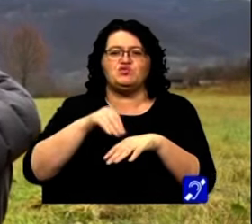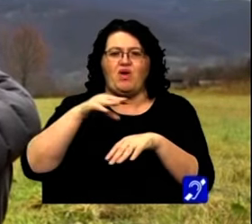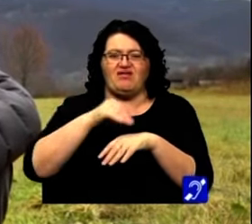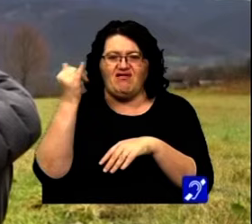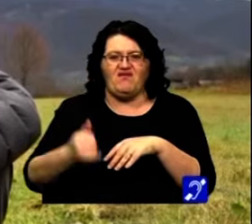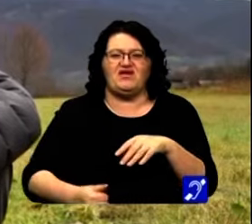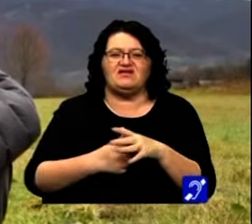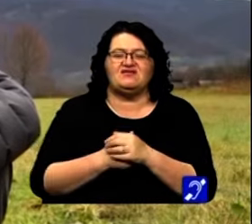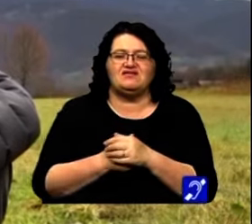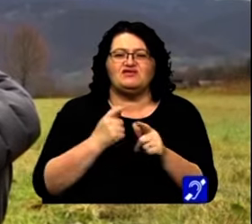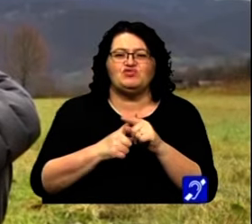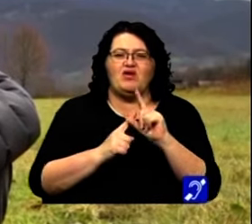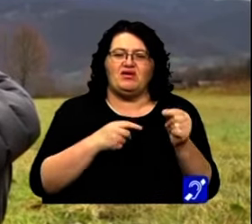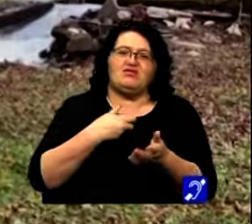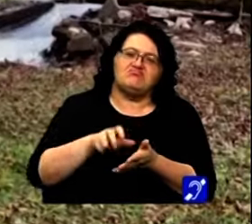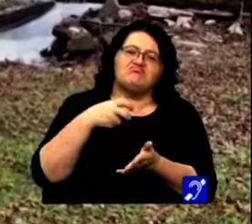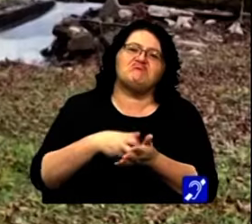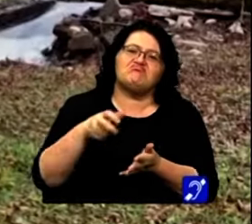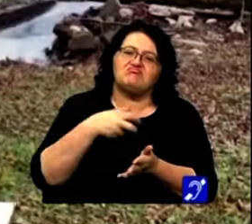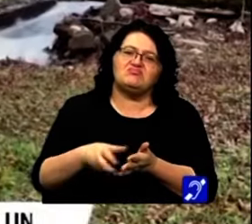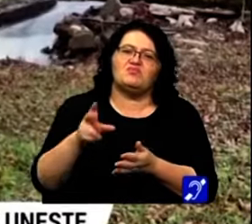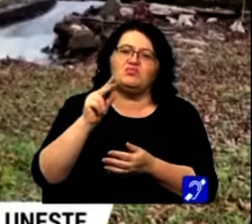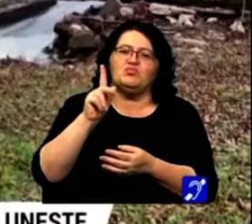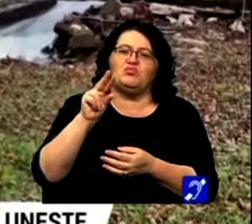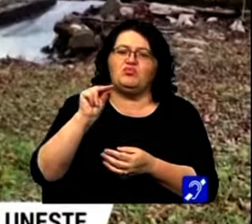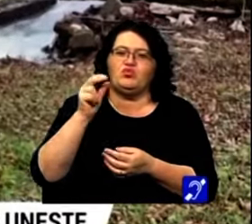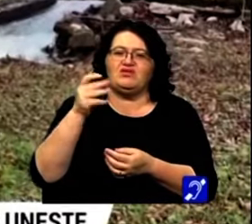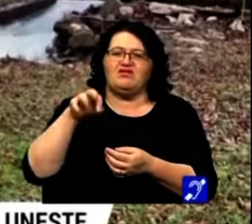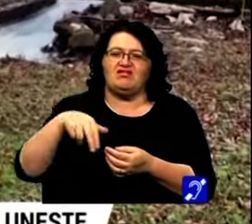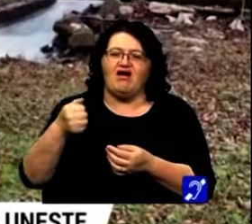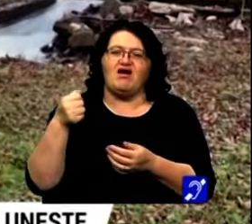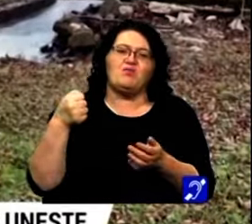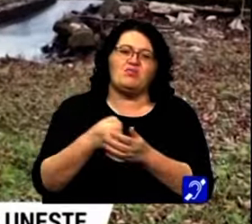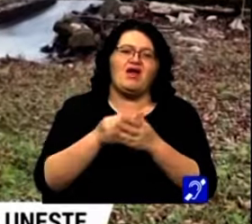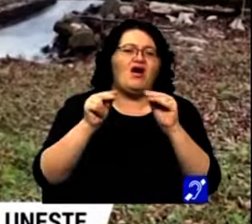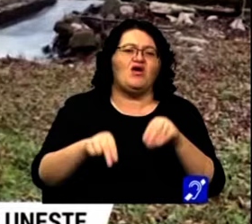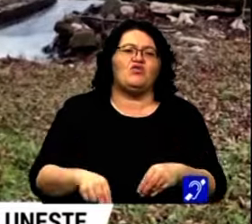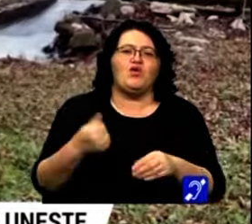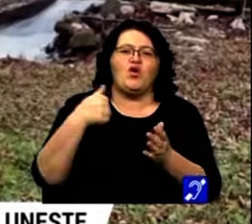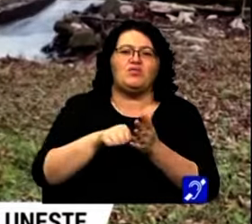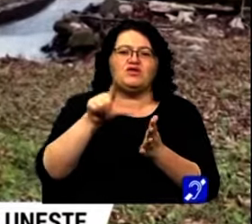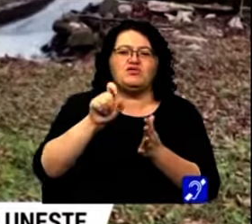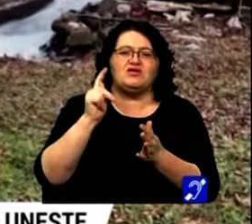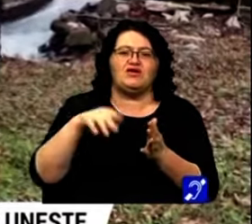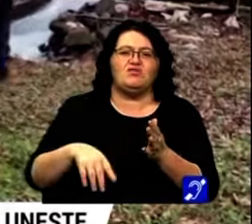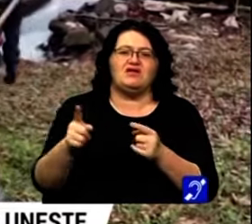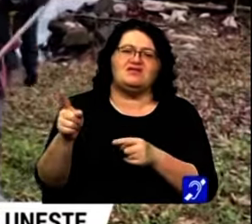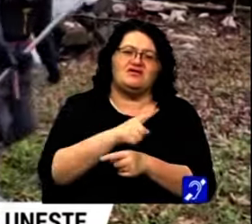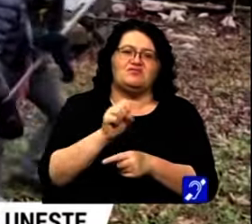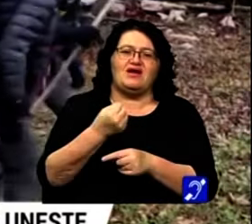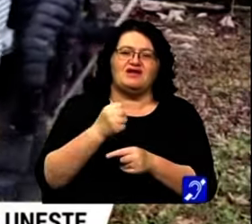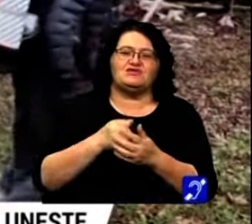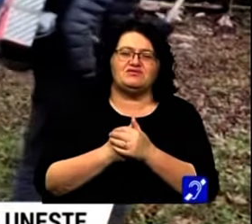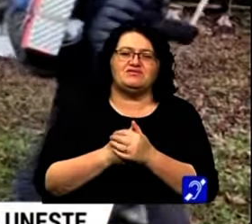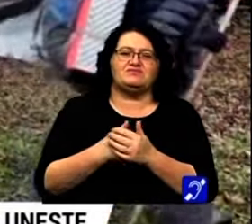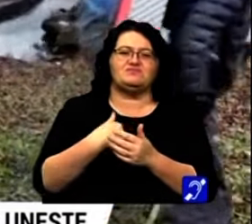și a plecat pe jos. De la Pudna, acum se află 1200 de kilometri mai la subț.